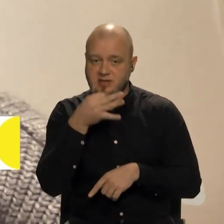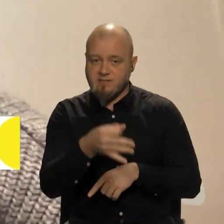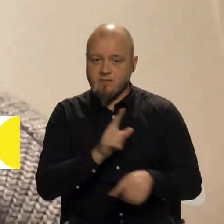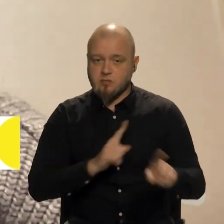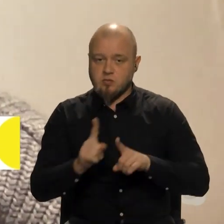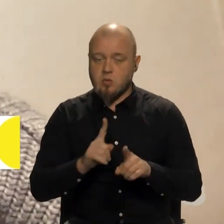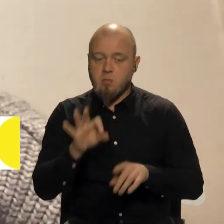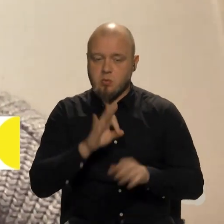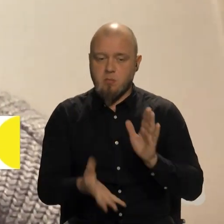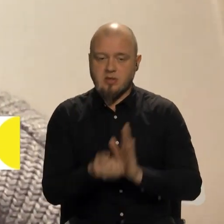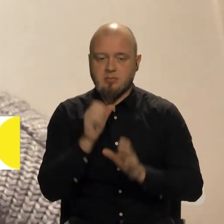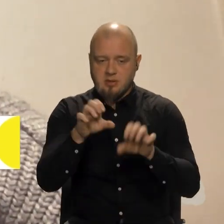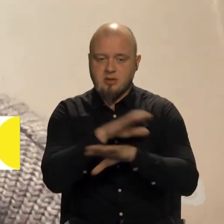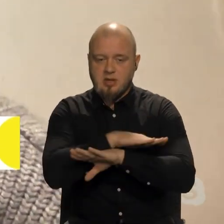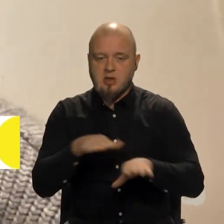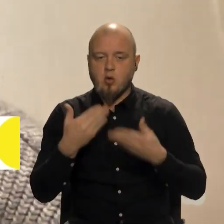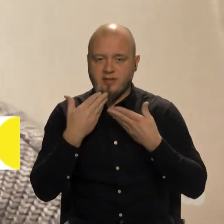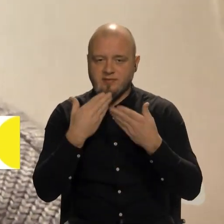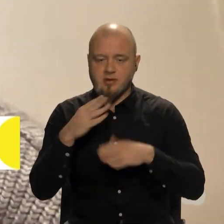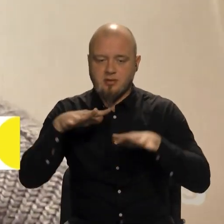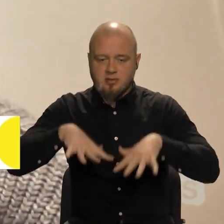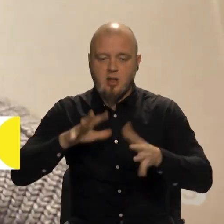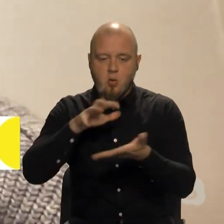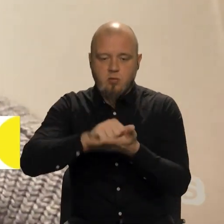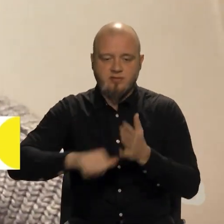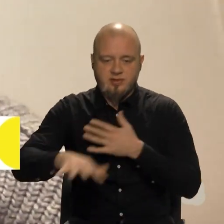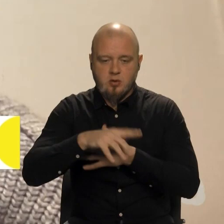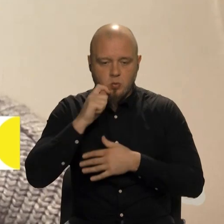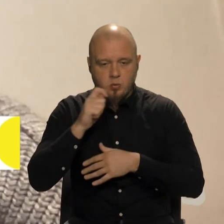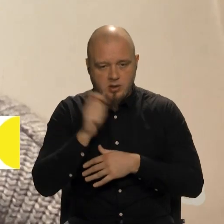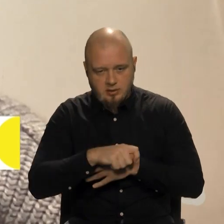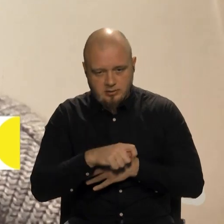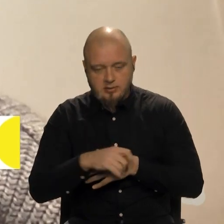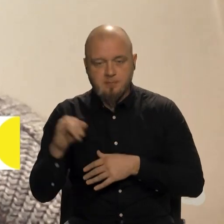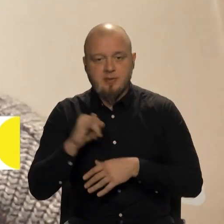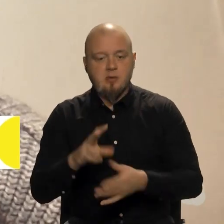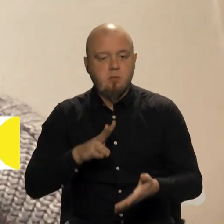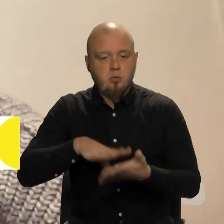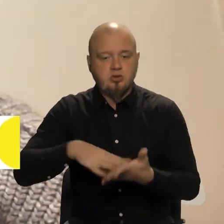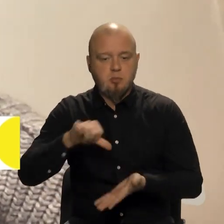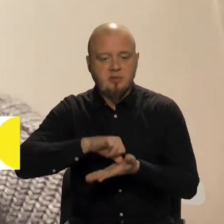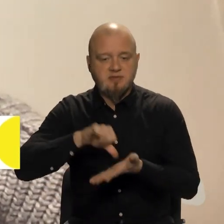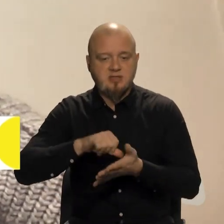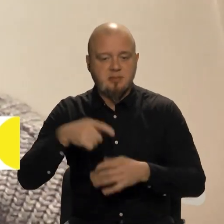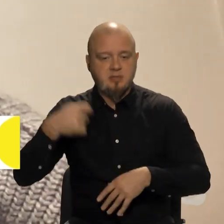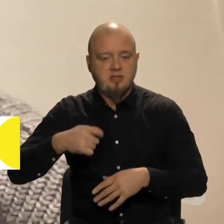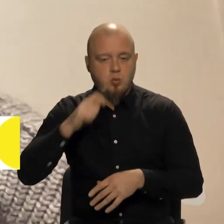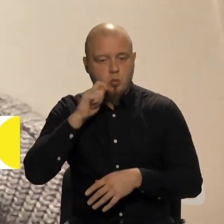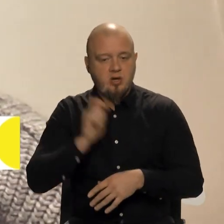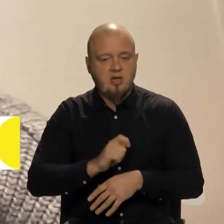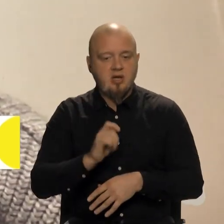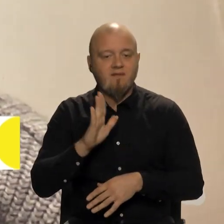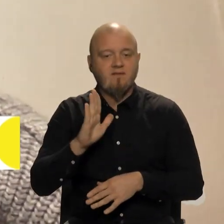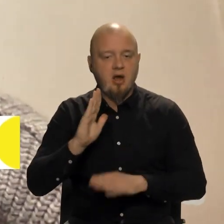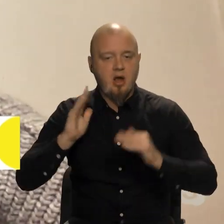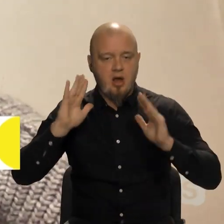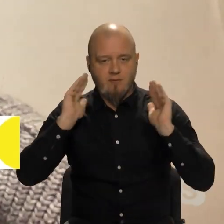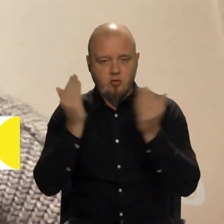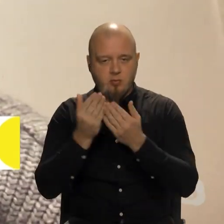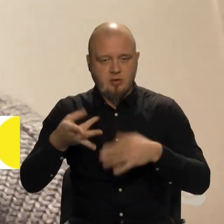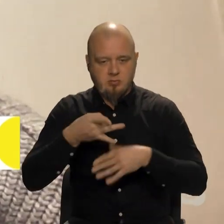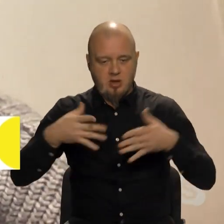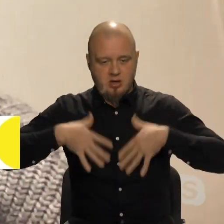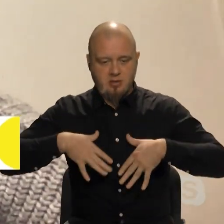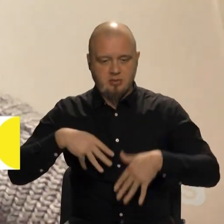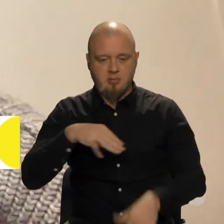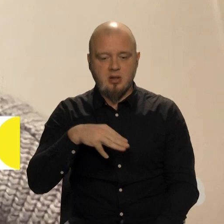про підтримку незаконних референдумів на окупованих територіях України і постійна представниця президента України в Автономній Республіці Крим